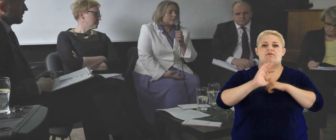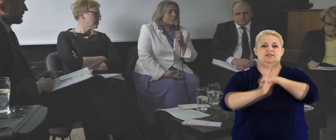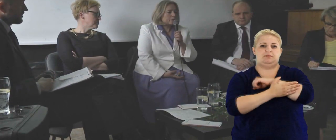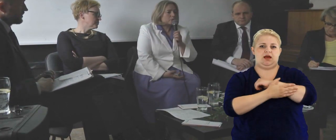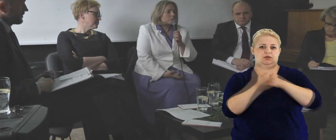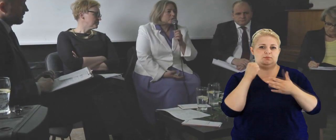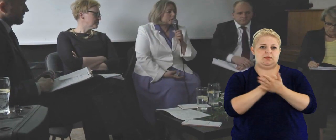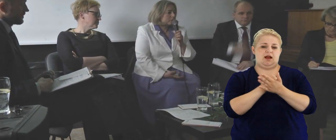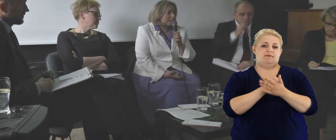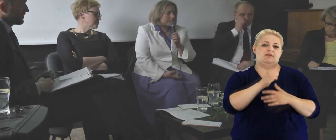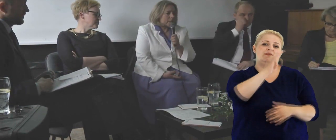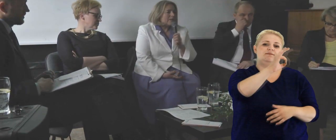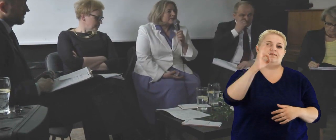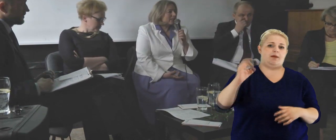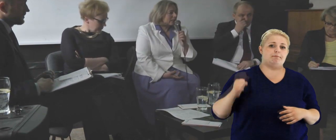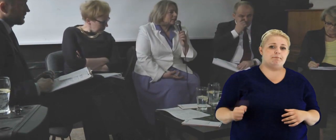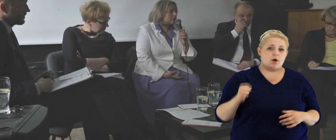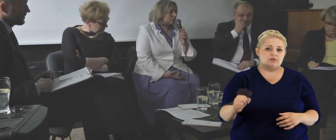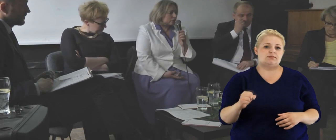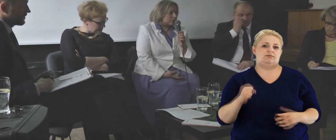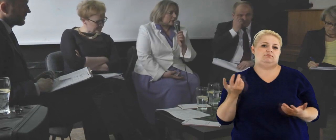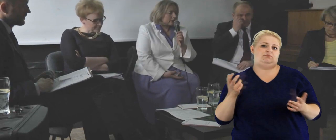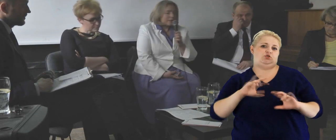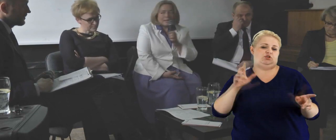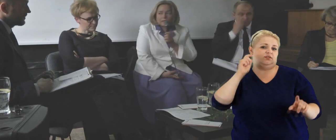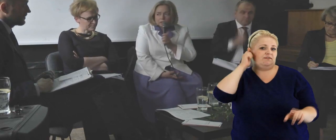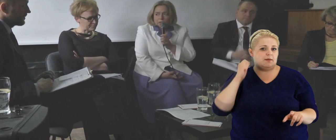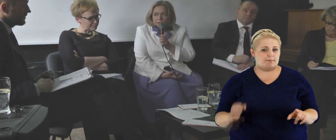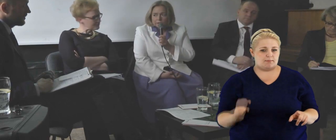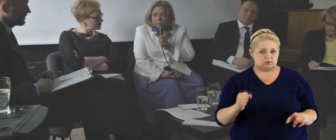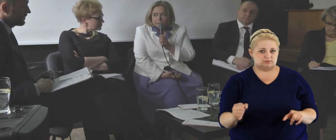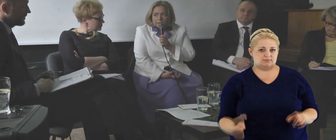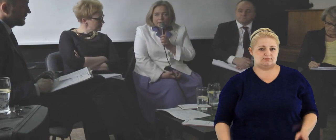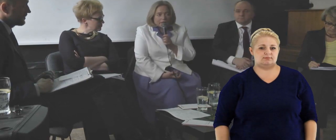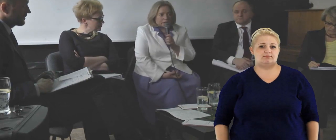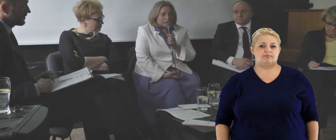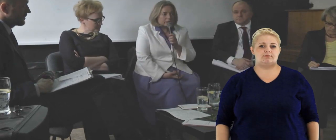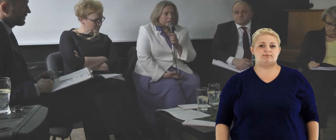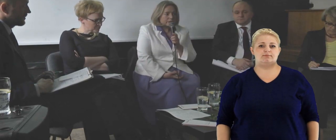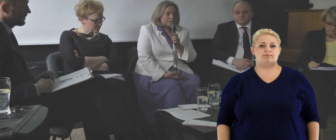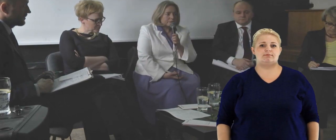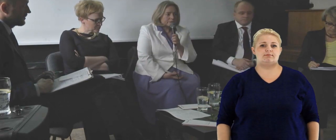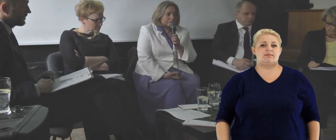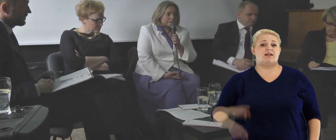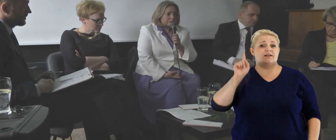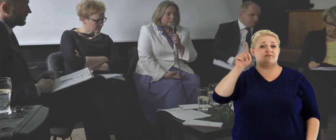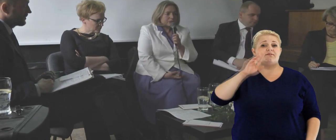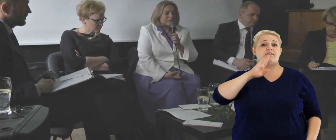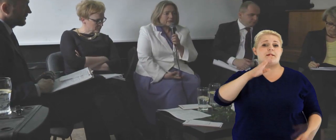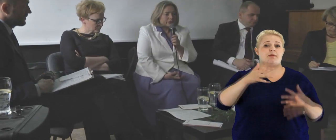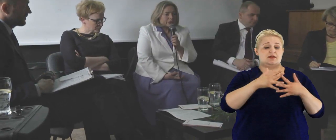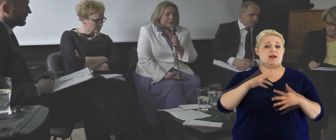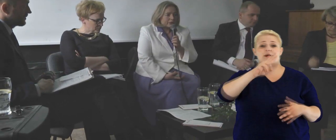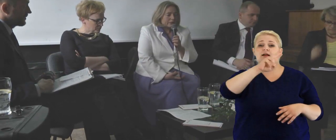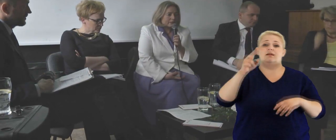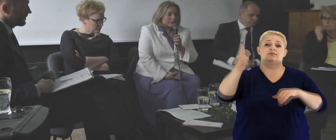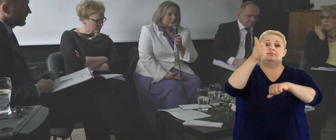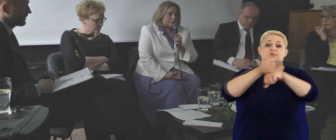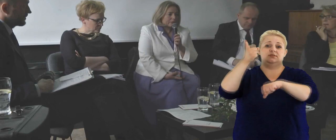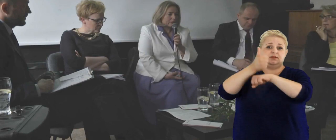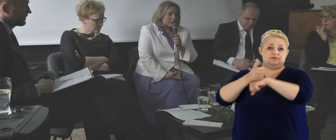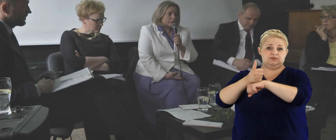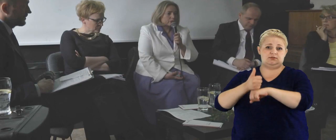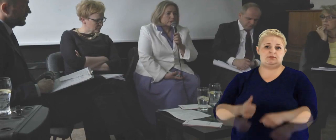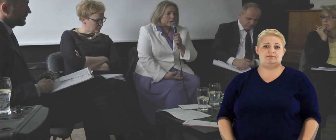prawne posłów czy posłanki. W Stanach Zjednoczonych każdy, każdy przedstawiciel,